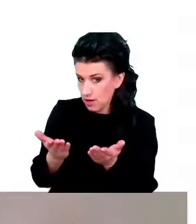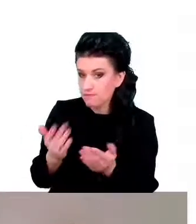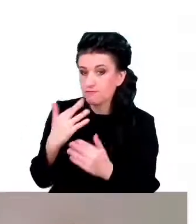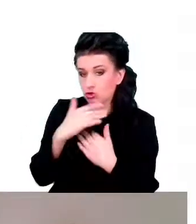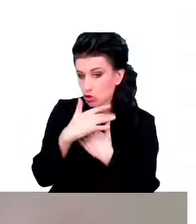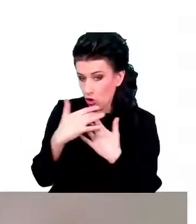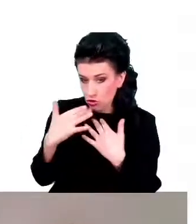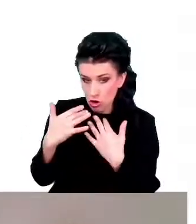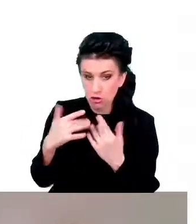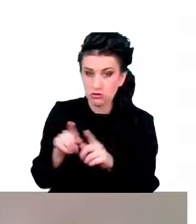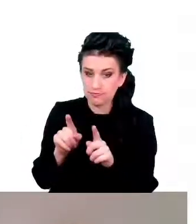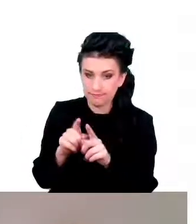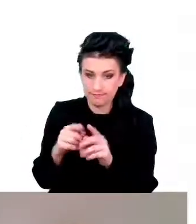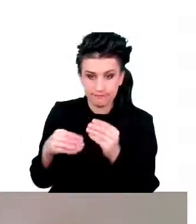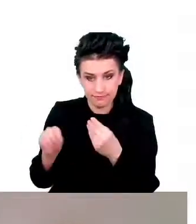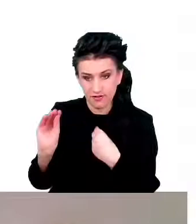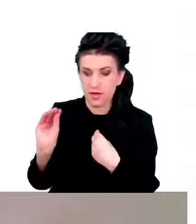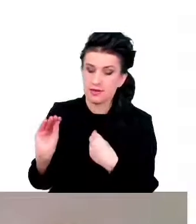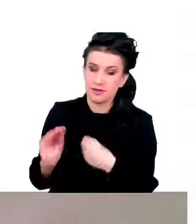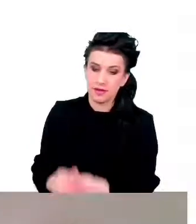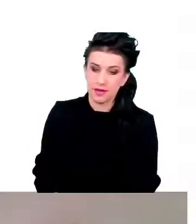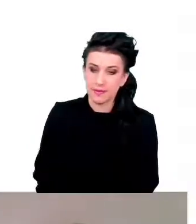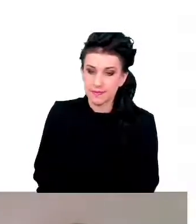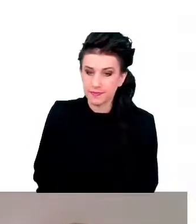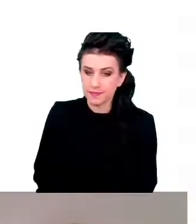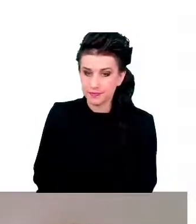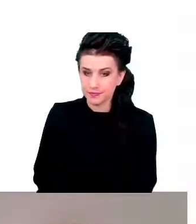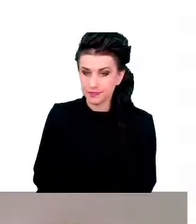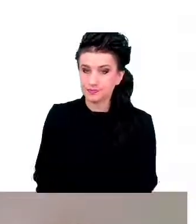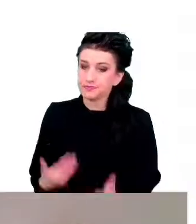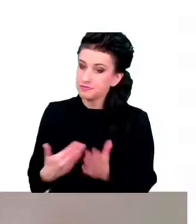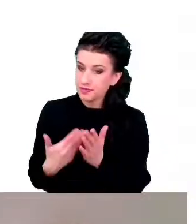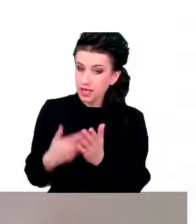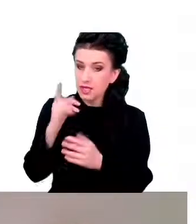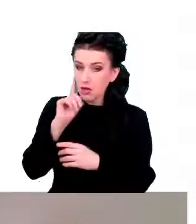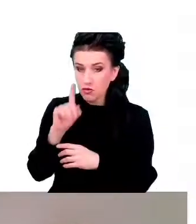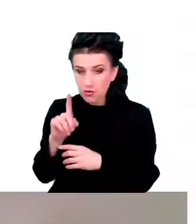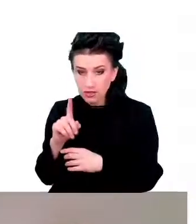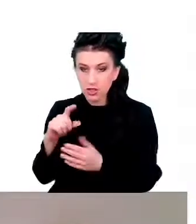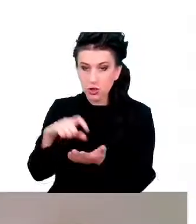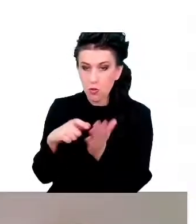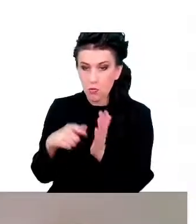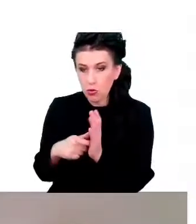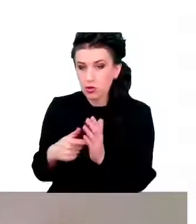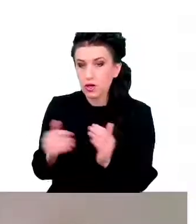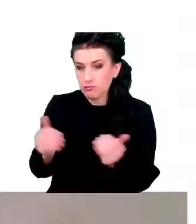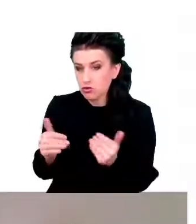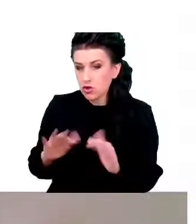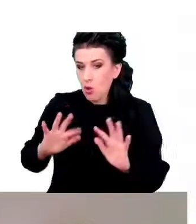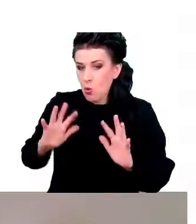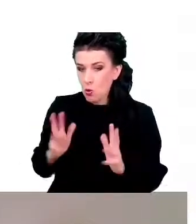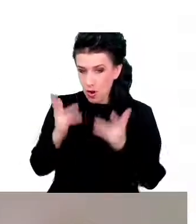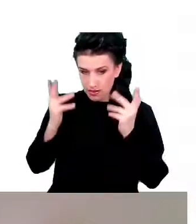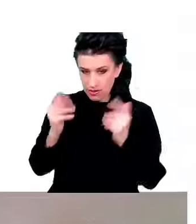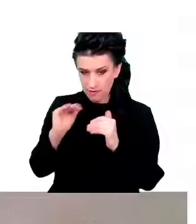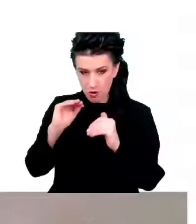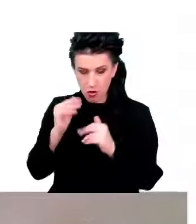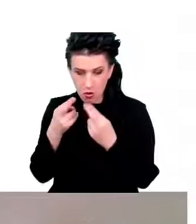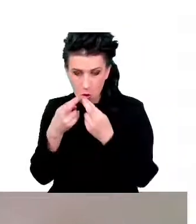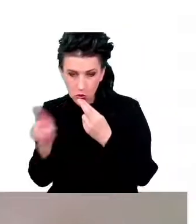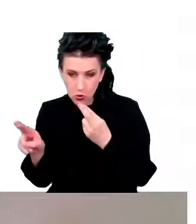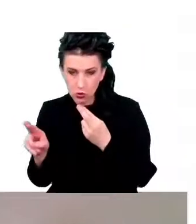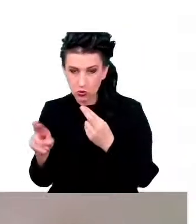tego sygnału jest, jest więcej, dlatego komórki można łatwo rozpoznać w ten sposób i odróżnić je od